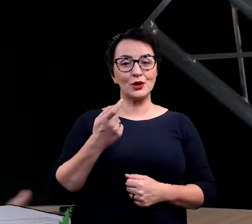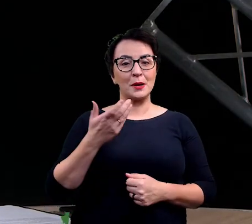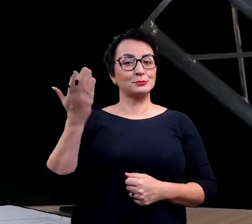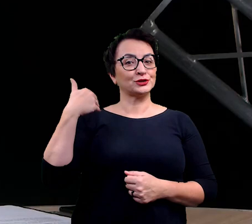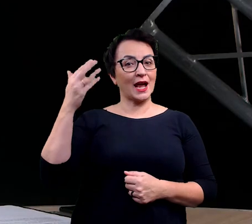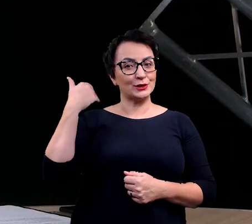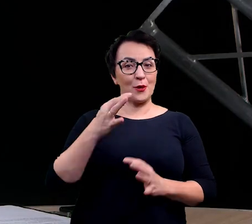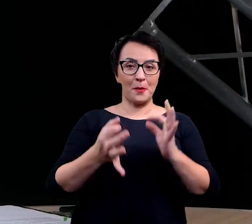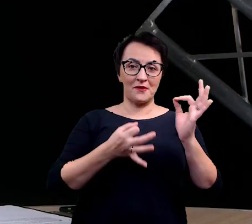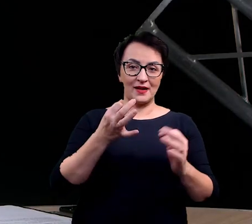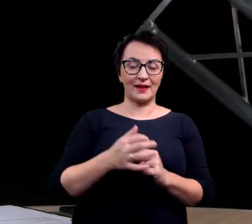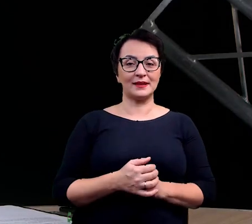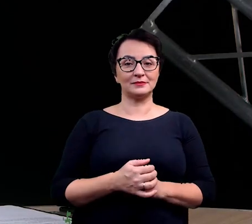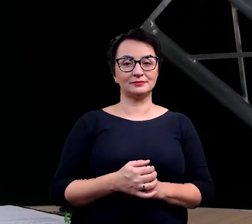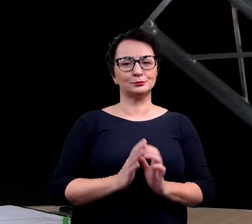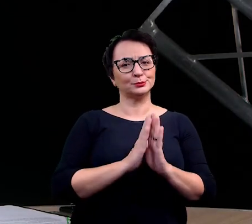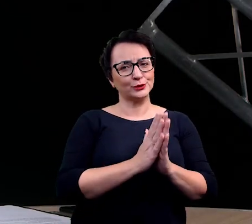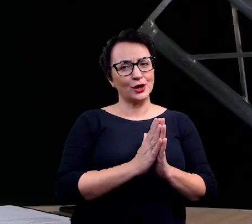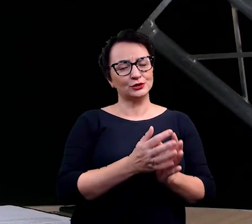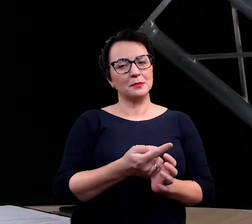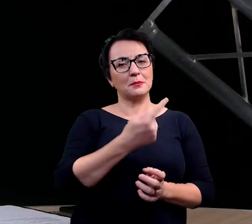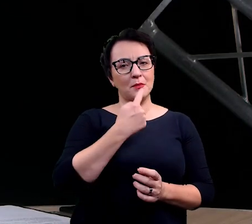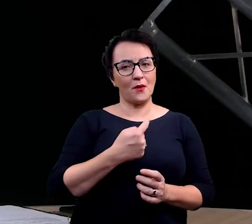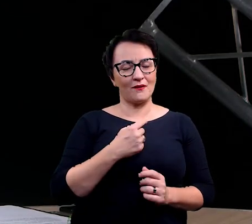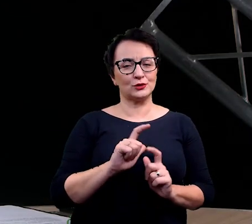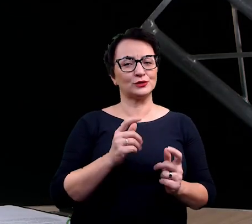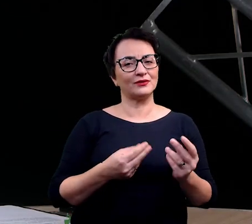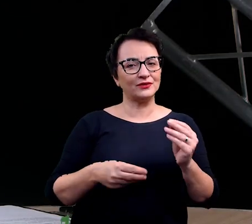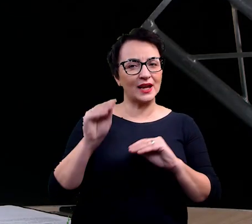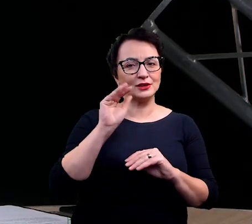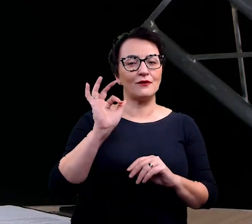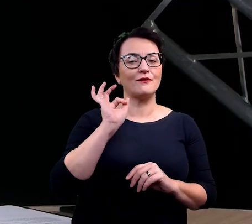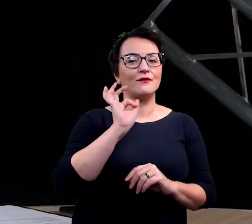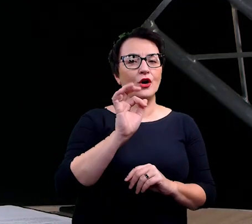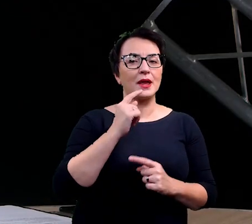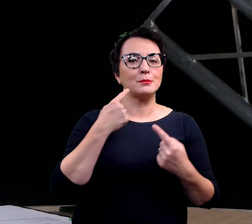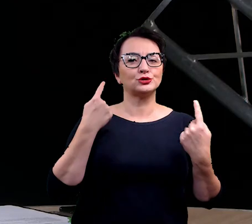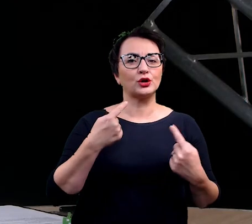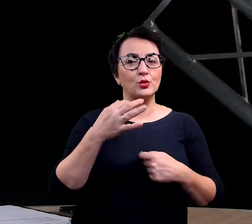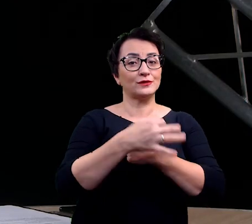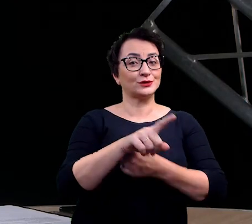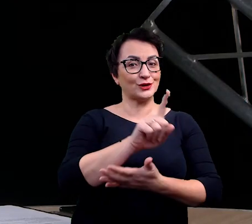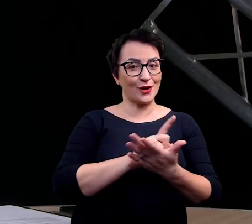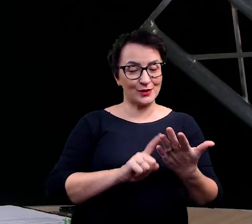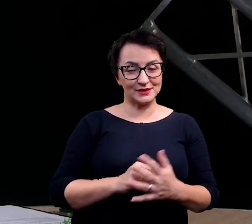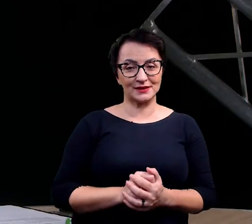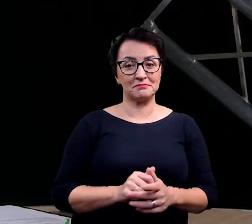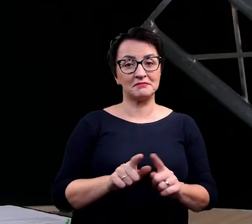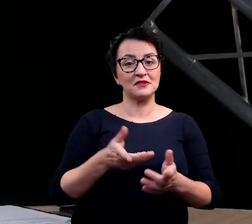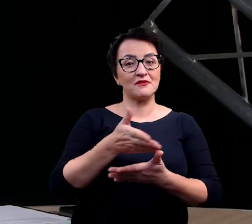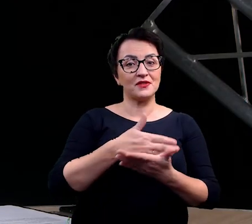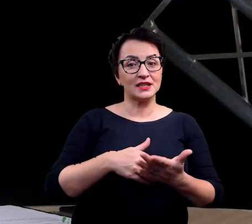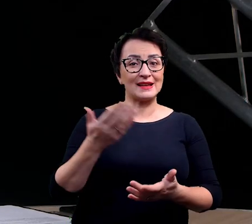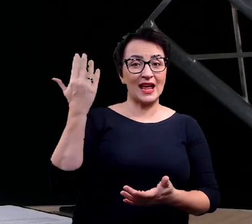przeszłość i żebyś powiedział mi coś więcej na temat swojej przygody z Uniwersytetem Śląskim i z Wydziałem